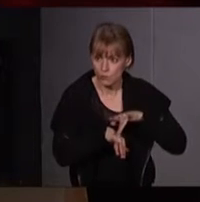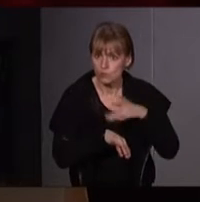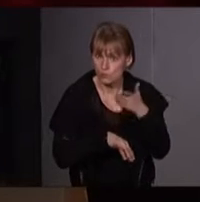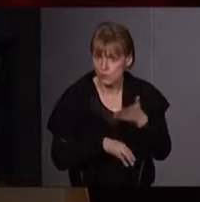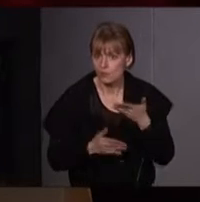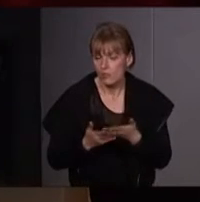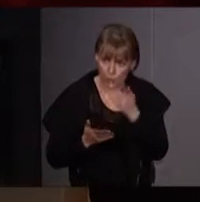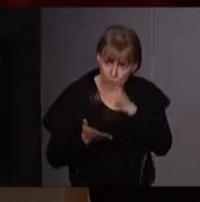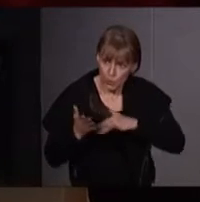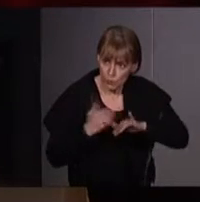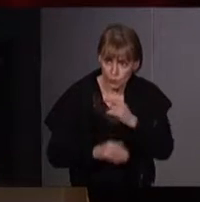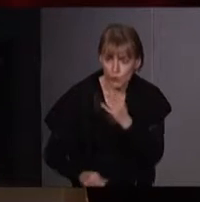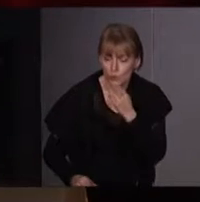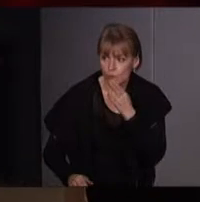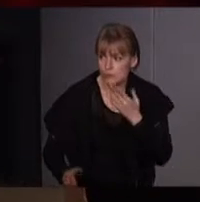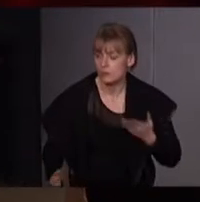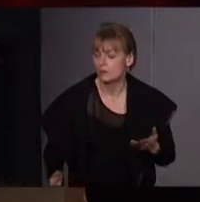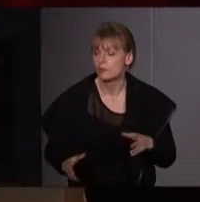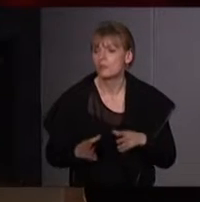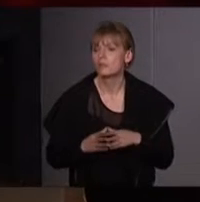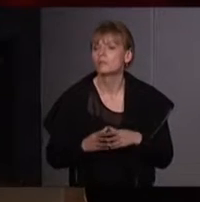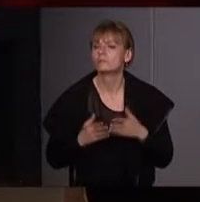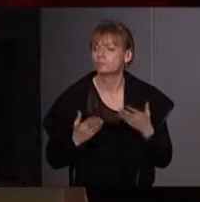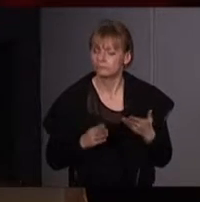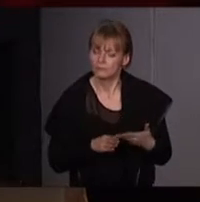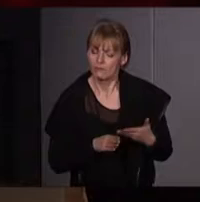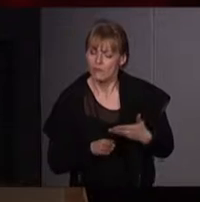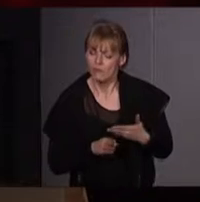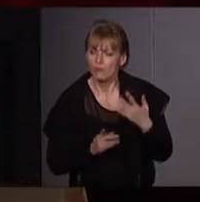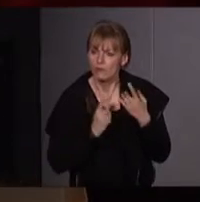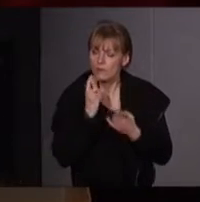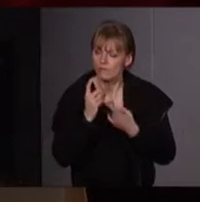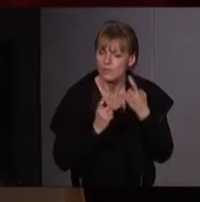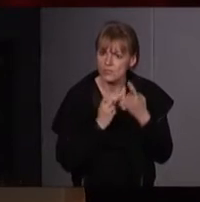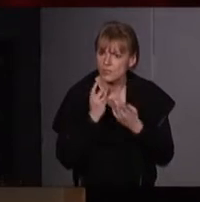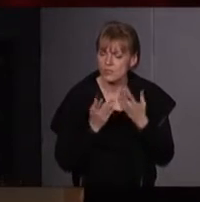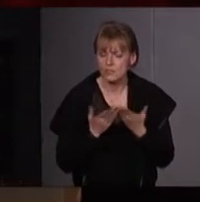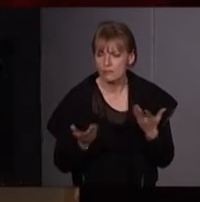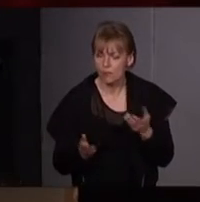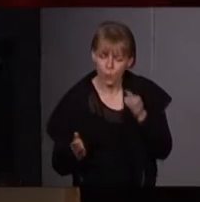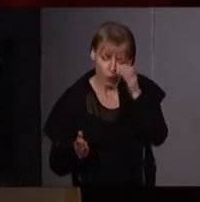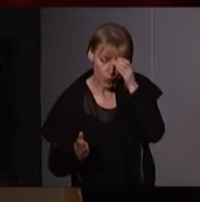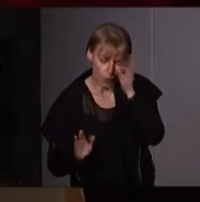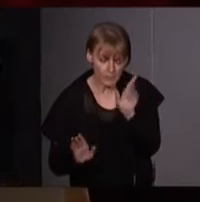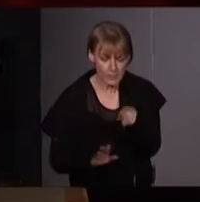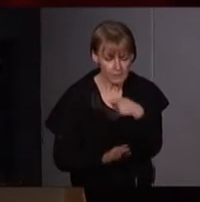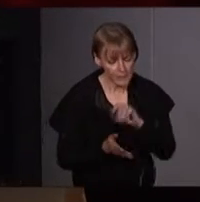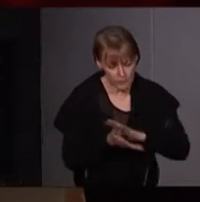être utile pour tout le monde, que nous avons eu affaire à la question de la politisation du concept de nature.